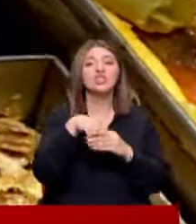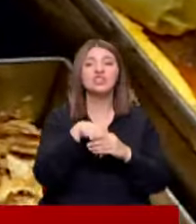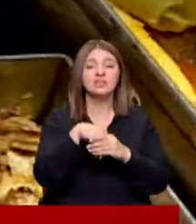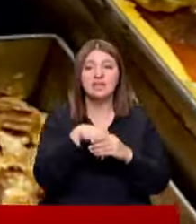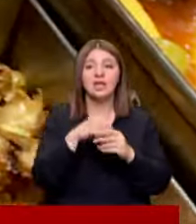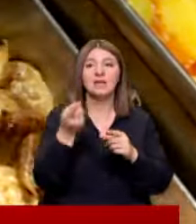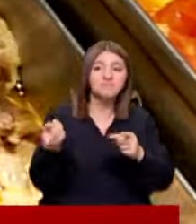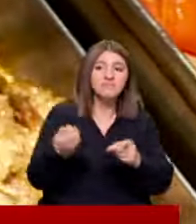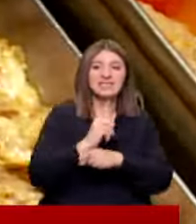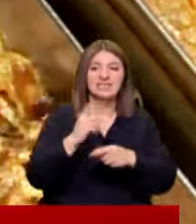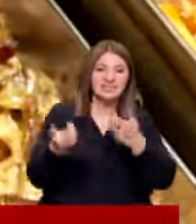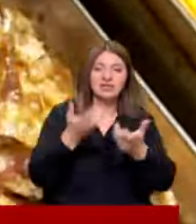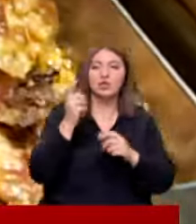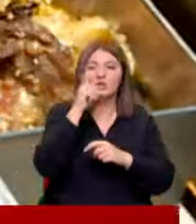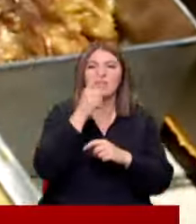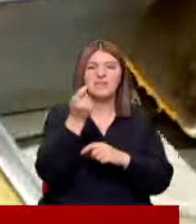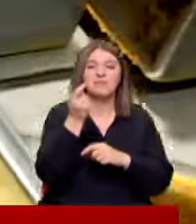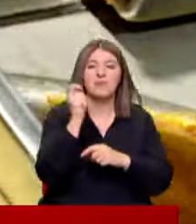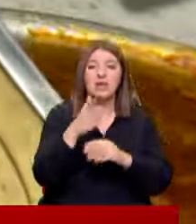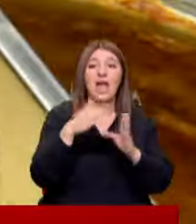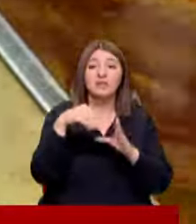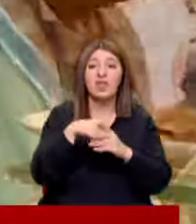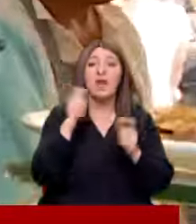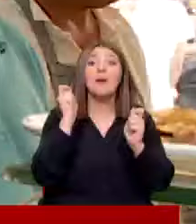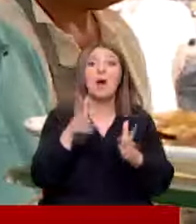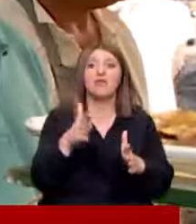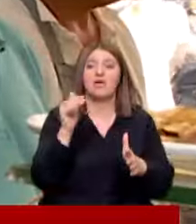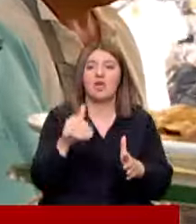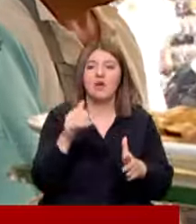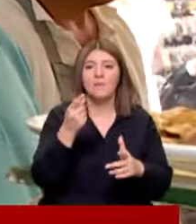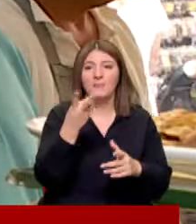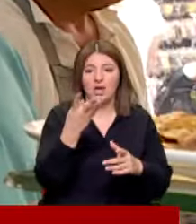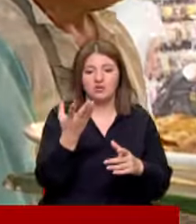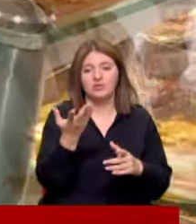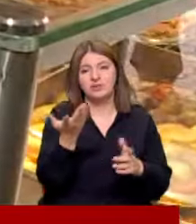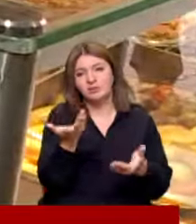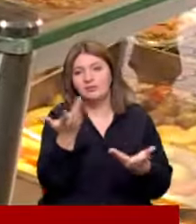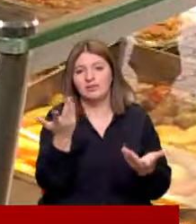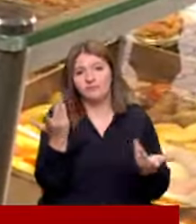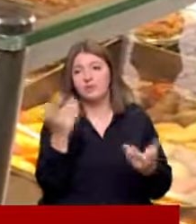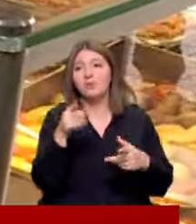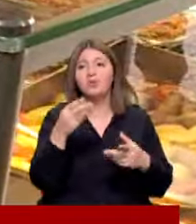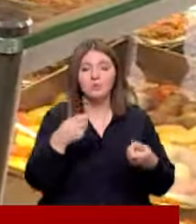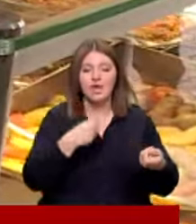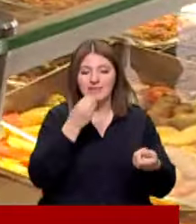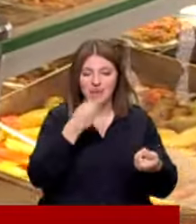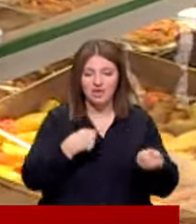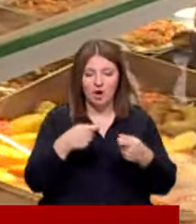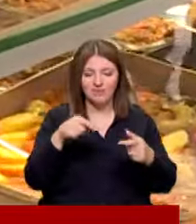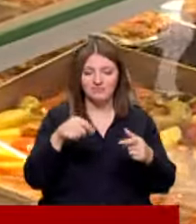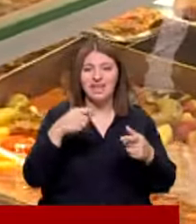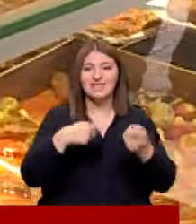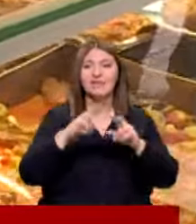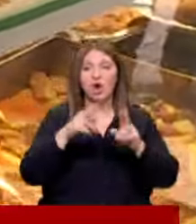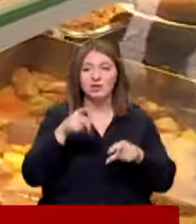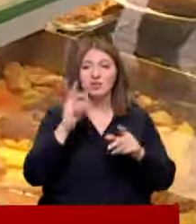teferruattan dolayı biraz pahalı Evde yapmak daha pahalı yani birkaç kişiyseniz zaten Bulunduğumuz esnaf lokantasında Hünkar